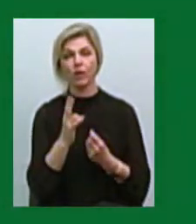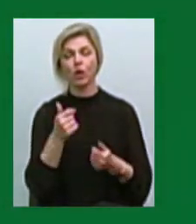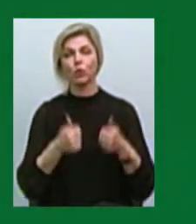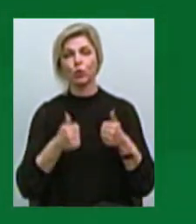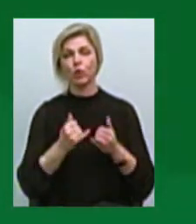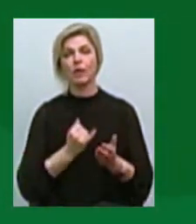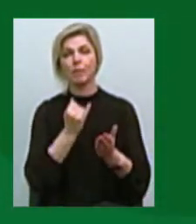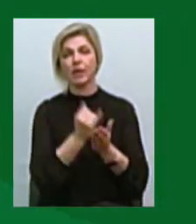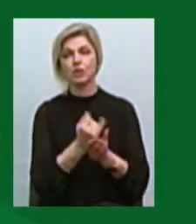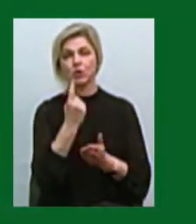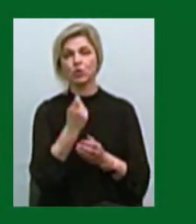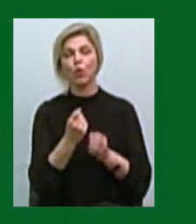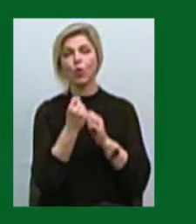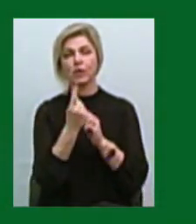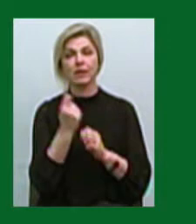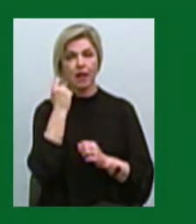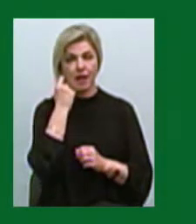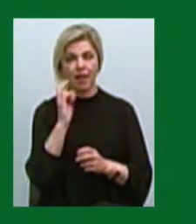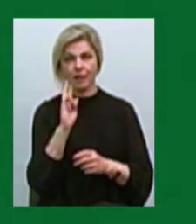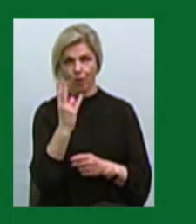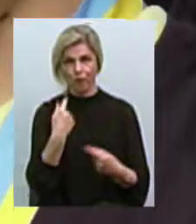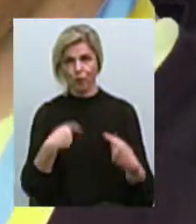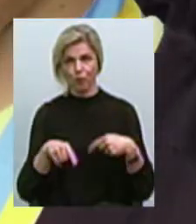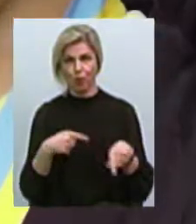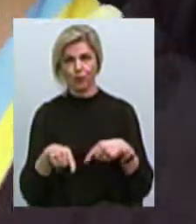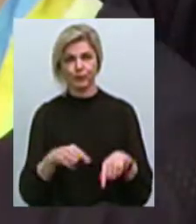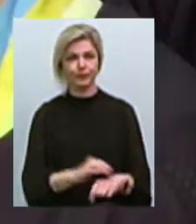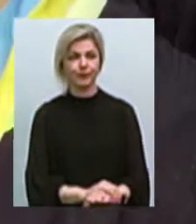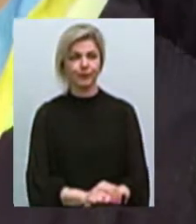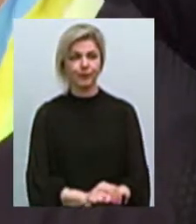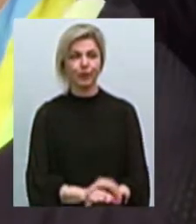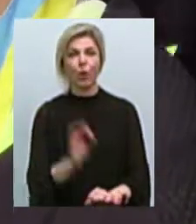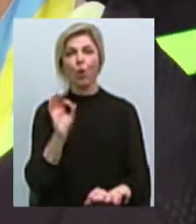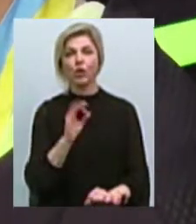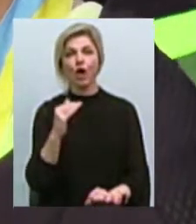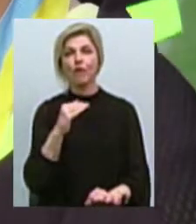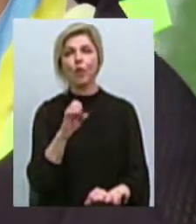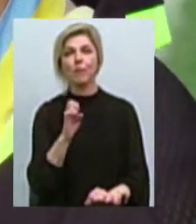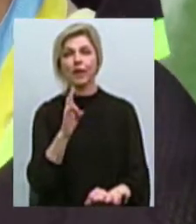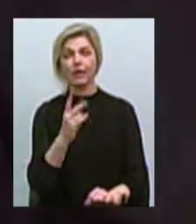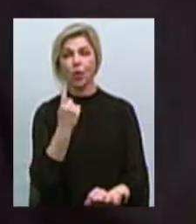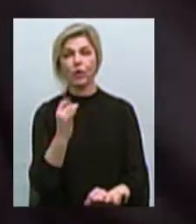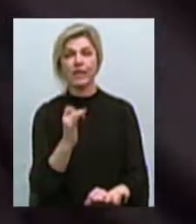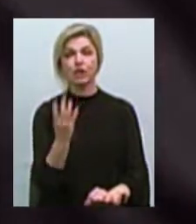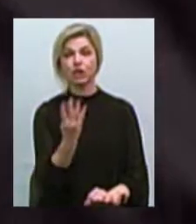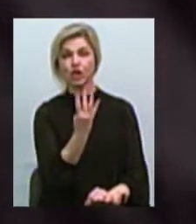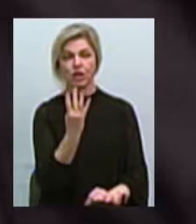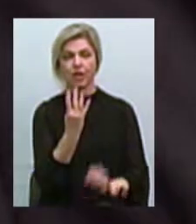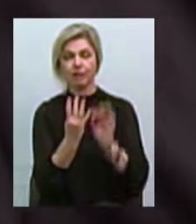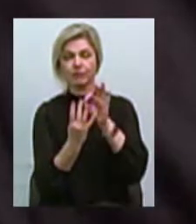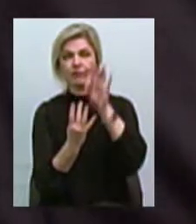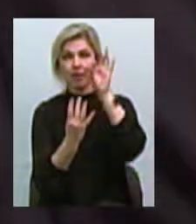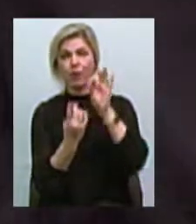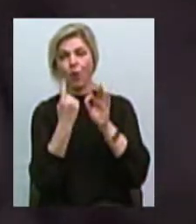111-річчю миколаївського футболу. Олег Фомін – один з чотирьох хлопців, якого визнали кращим гравцем